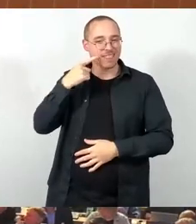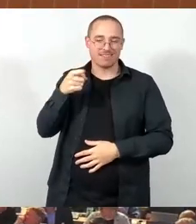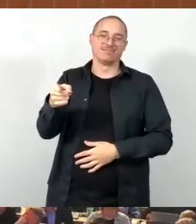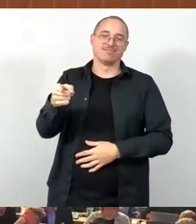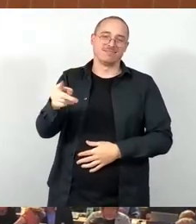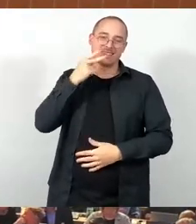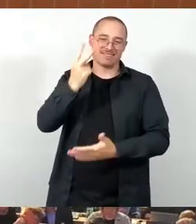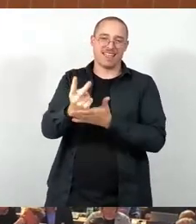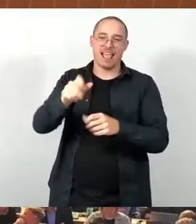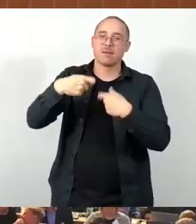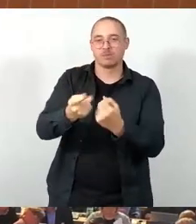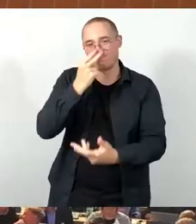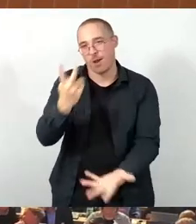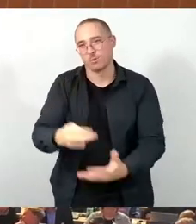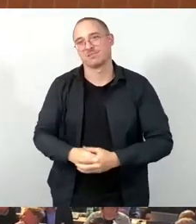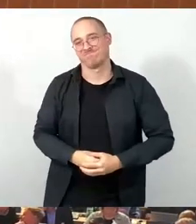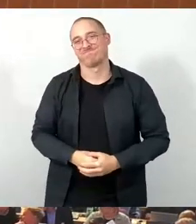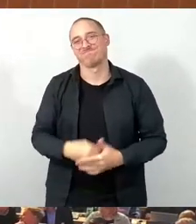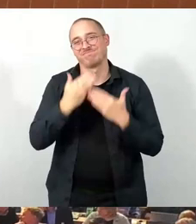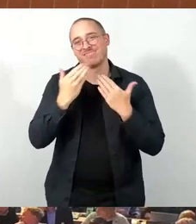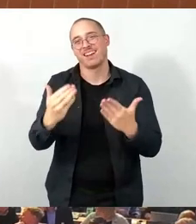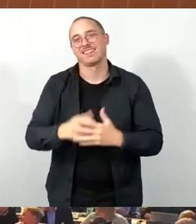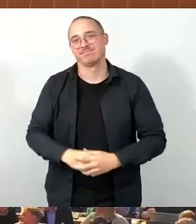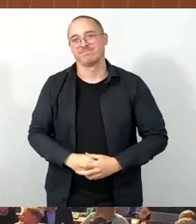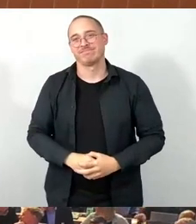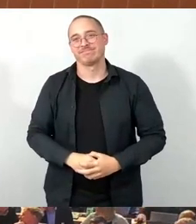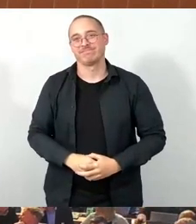So, weitere Wortmeldungen. Zunächst der Dr. Dippe, dann Herr Aschenbach.